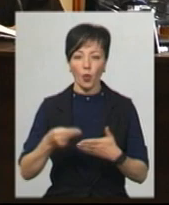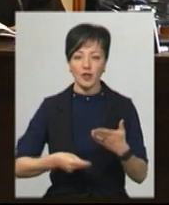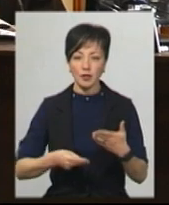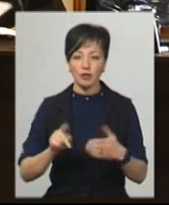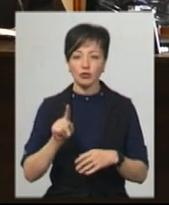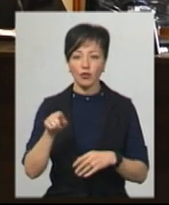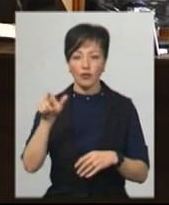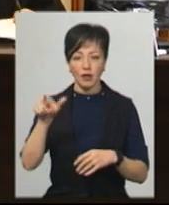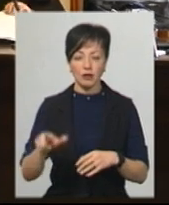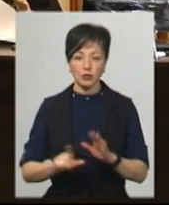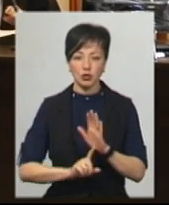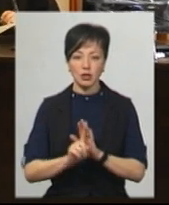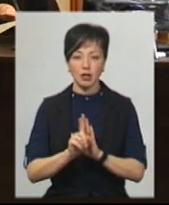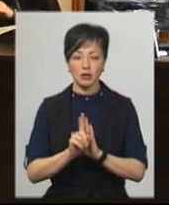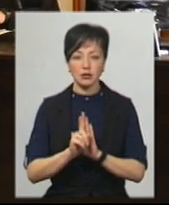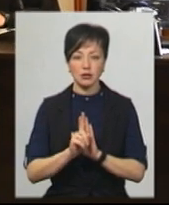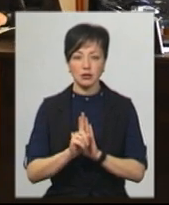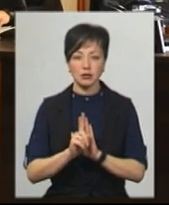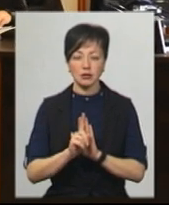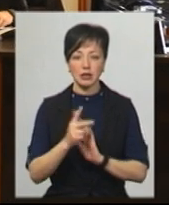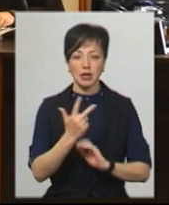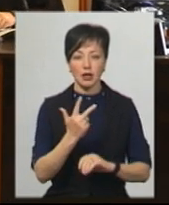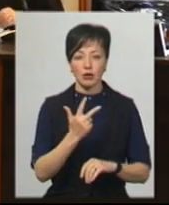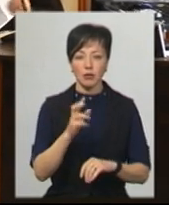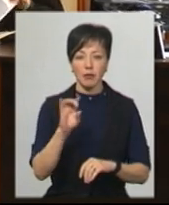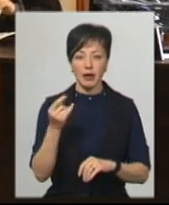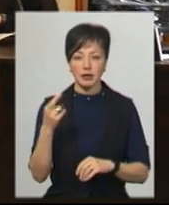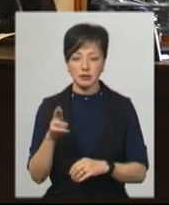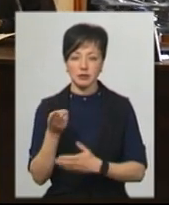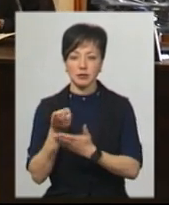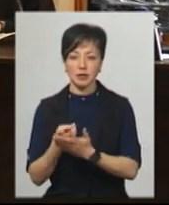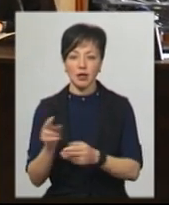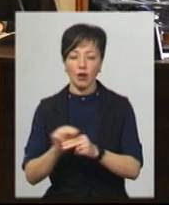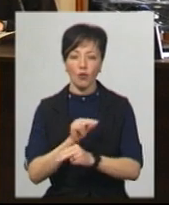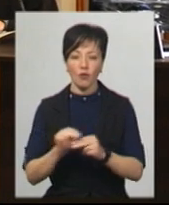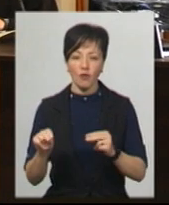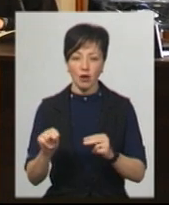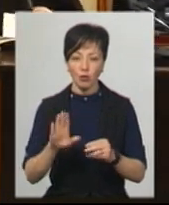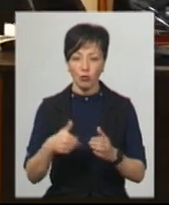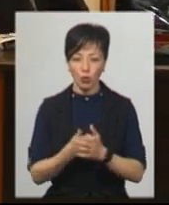він, починаючи з 3 березня, знаходиться на лікуванні 2010 року.